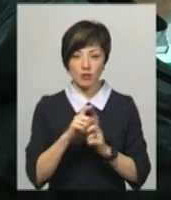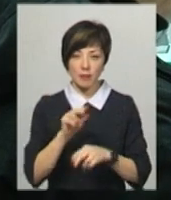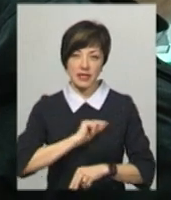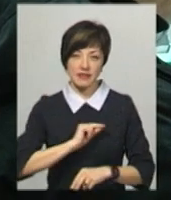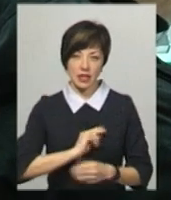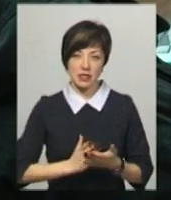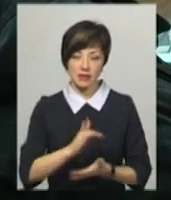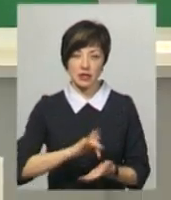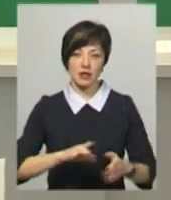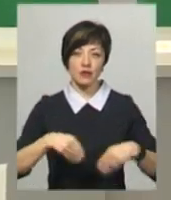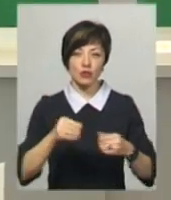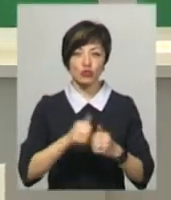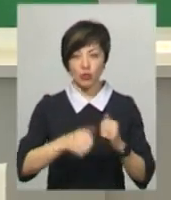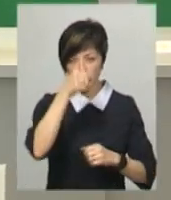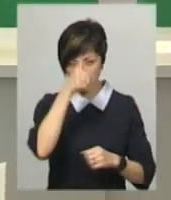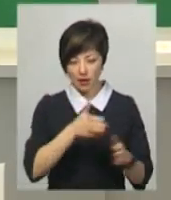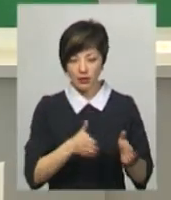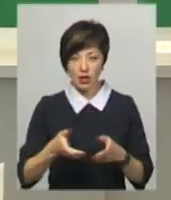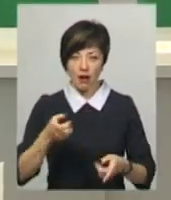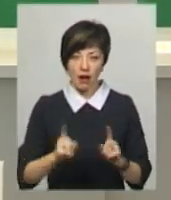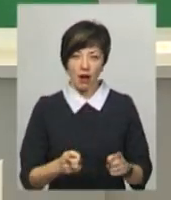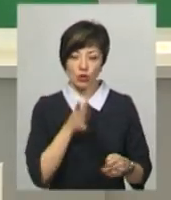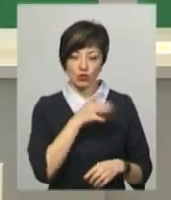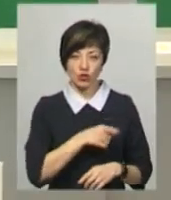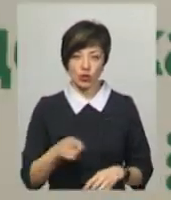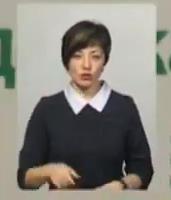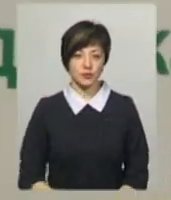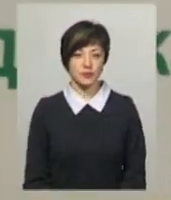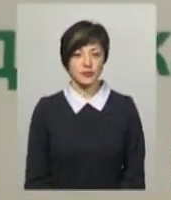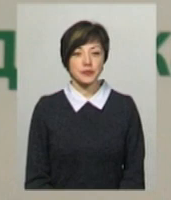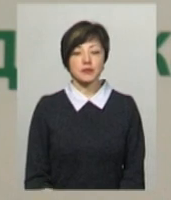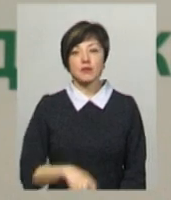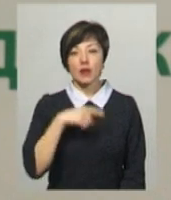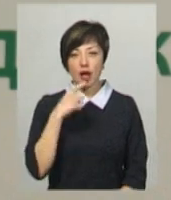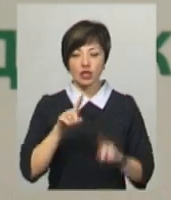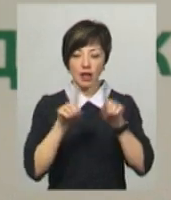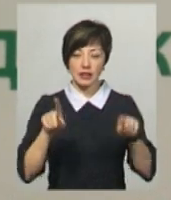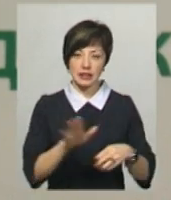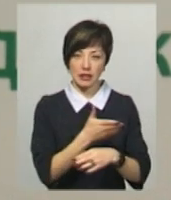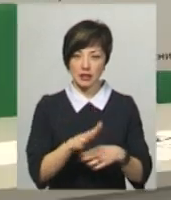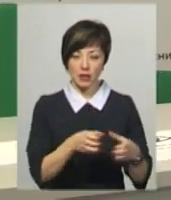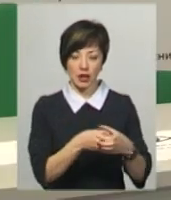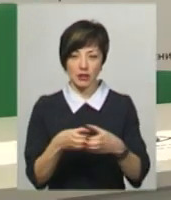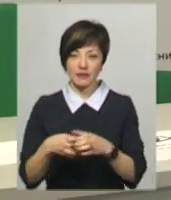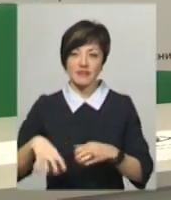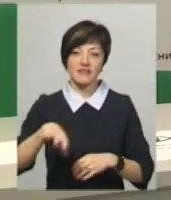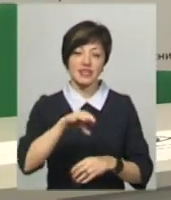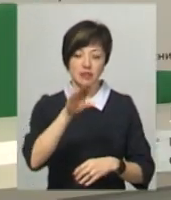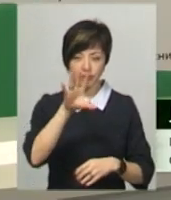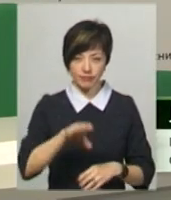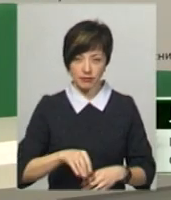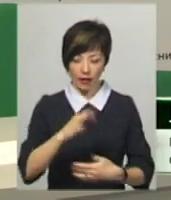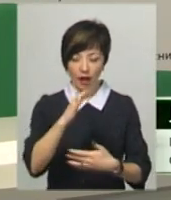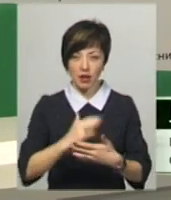сервісного центру надаватимуть щомісяця у режимі реального часу, додає Людмила Лужняк. Каже, анкети ділитимуться на категорії. Всі анкети